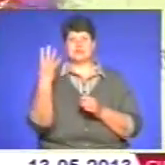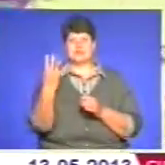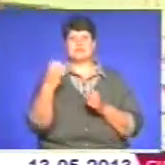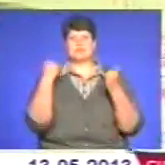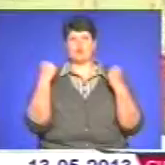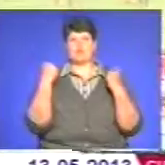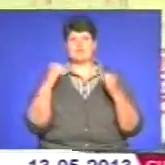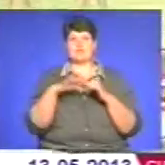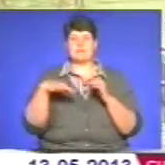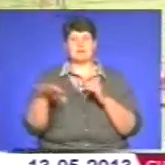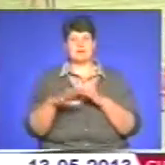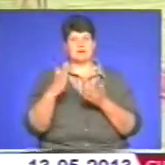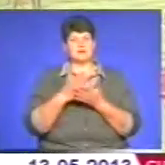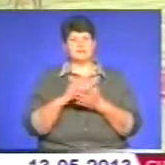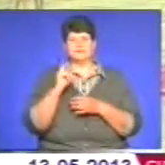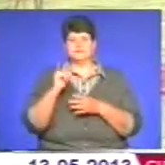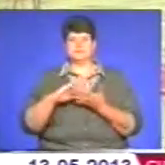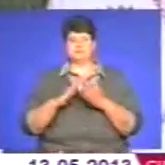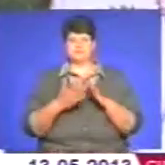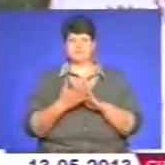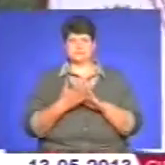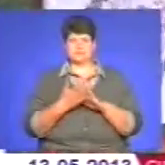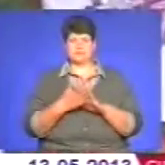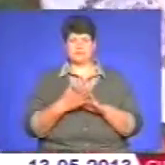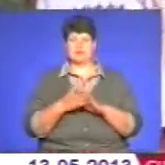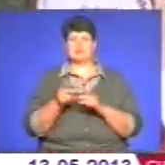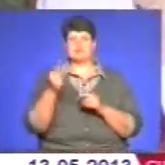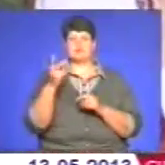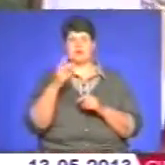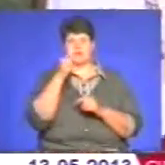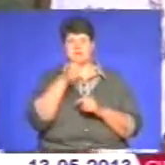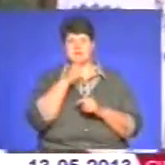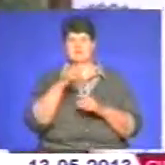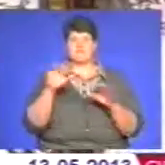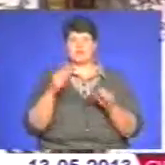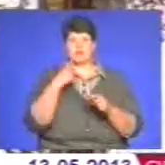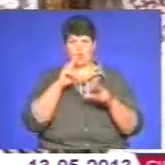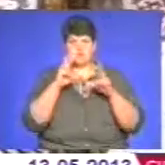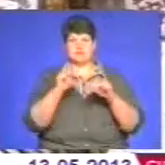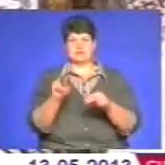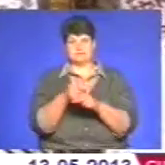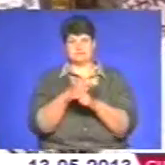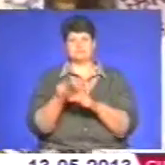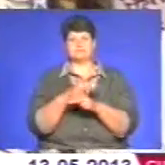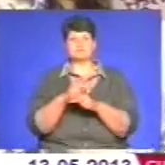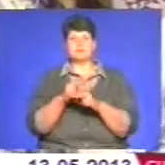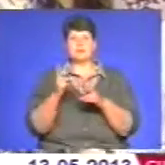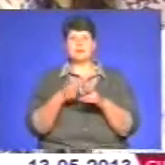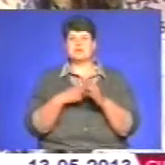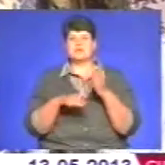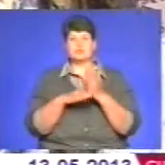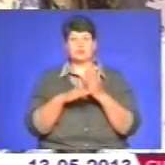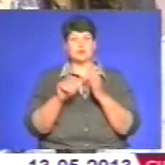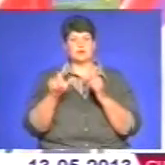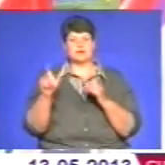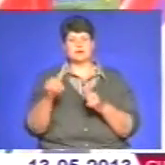перебувають у занедбаному стані. За півтори місяці влада обіцяє їх відновити, але без допомоги громад не